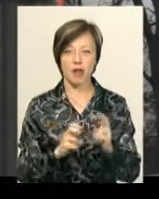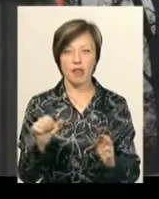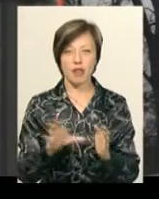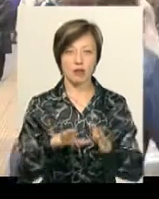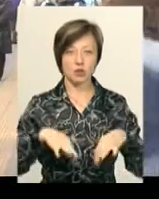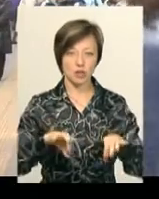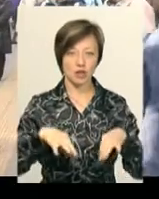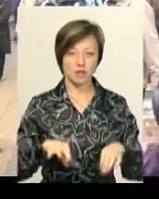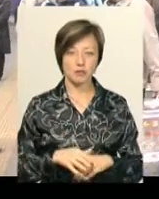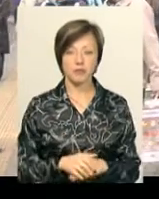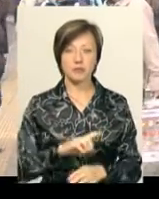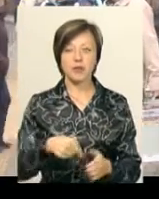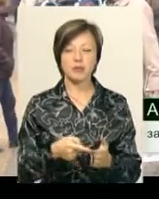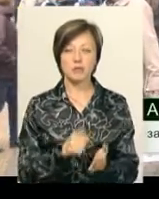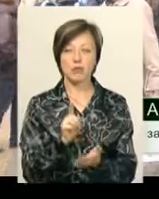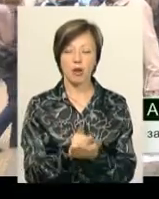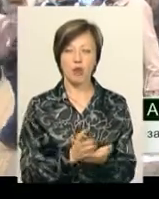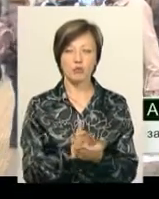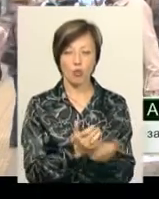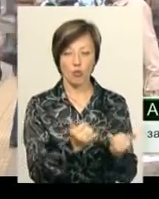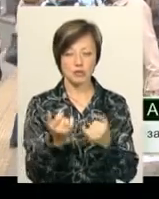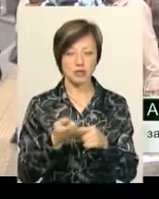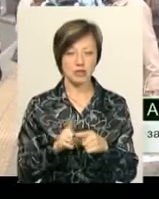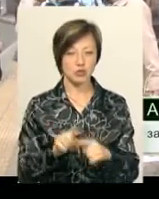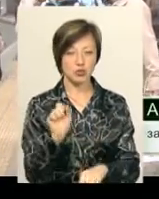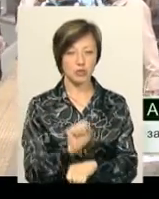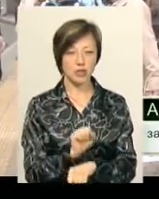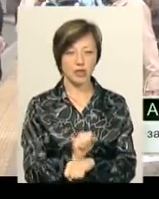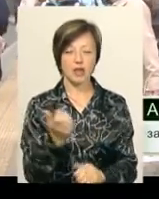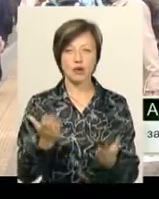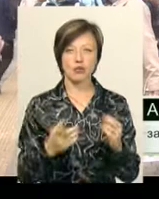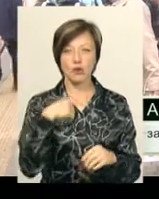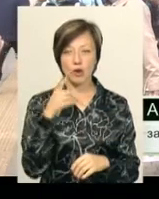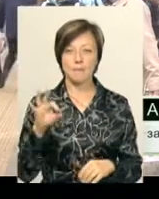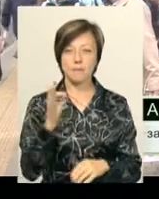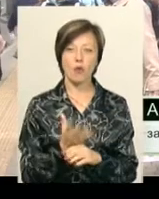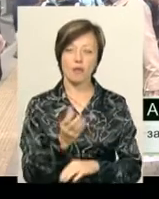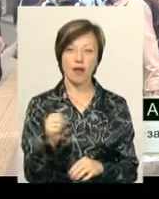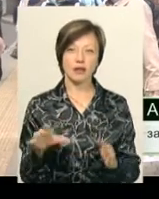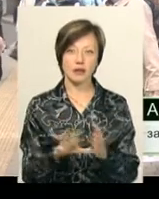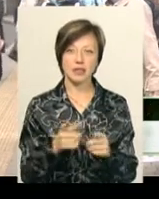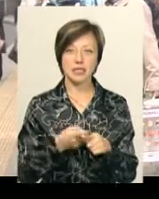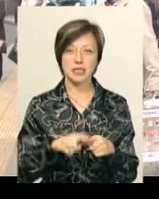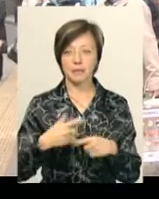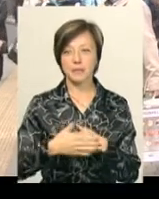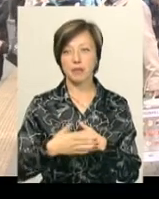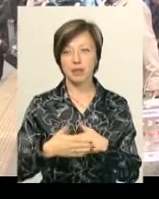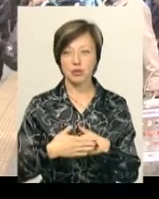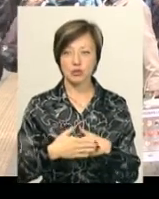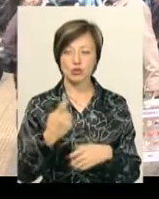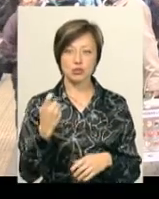«Електротранс». Місто має обслуговувати ці зупинки. Якщо говорити про оплату електроенергії, то це приблизно